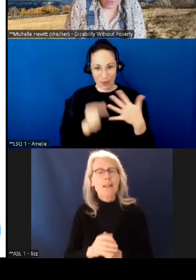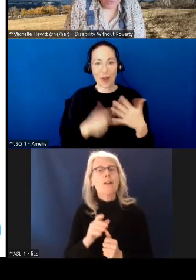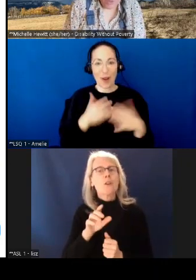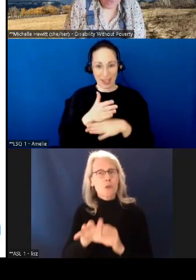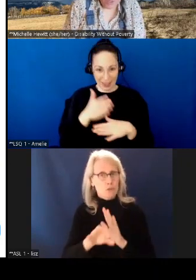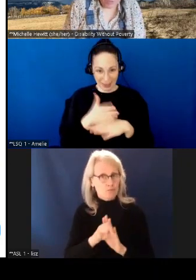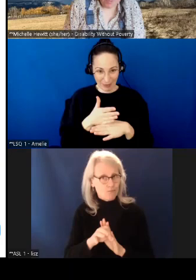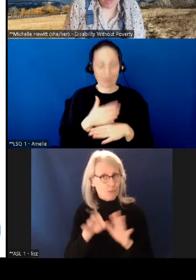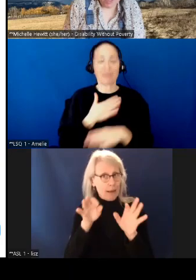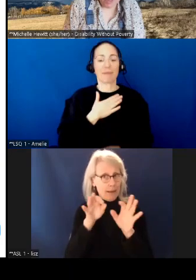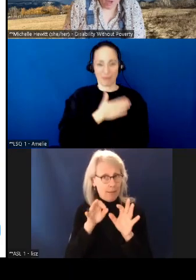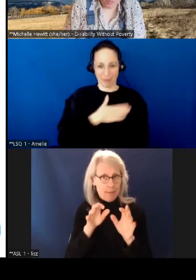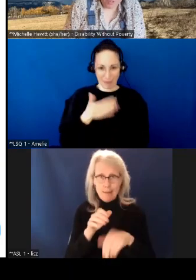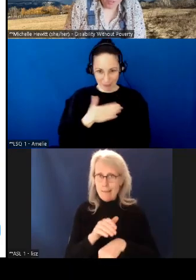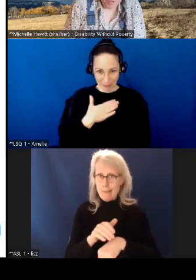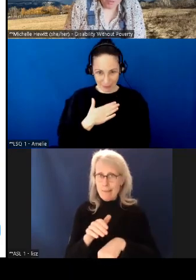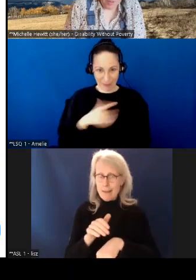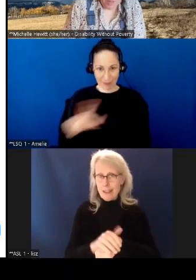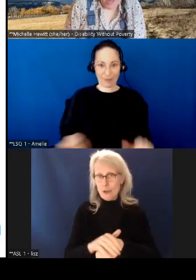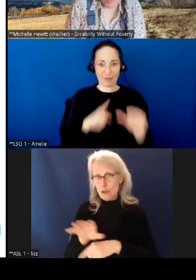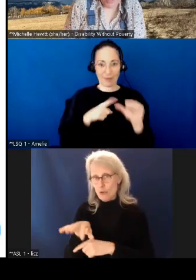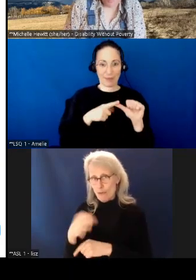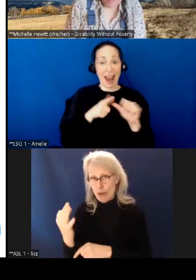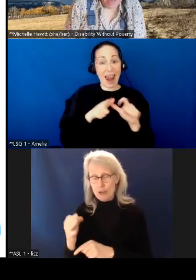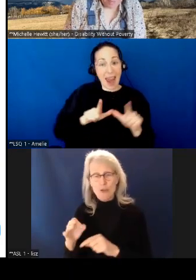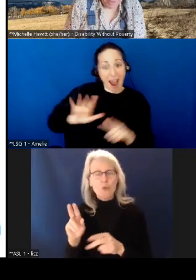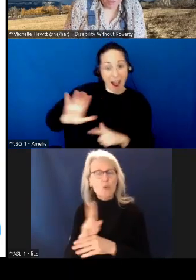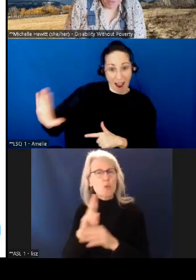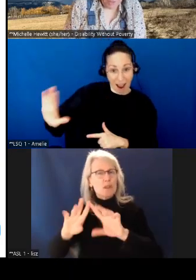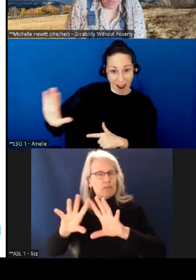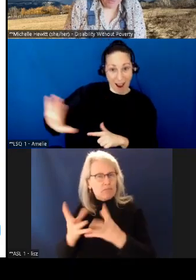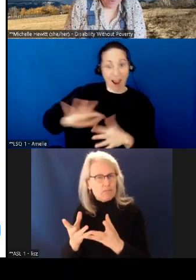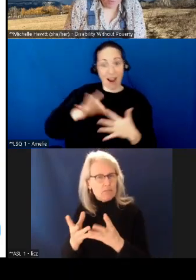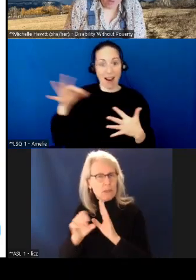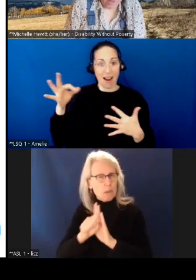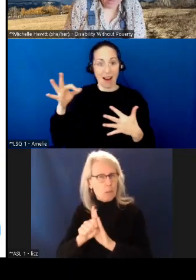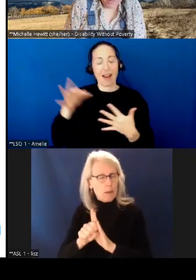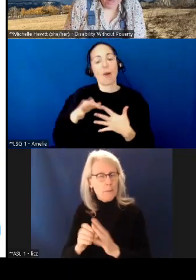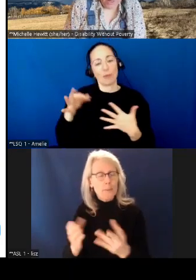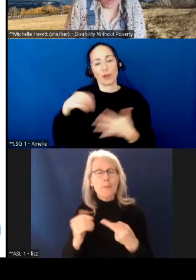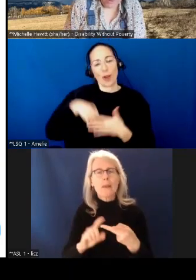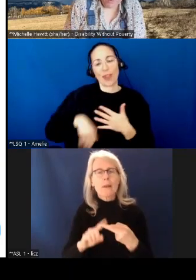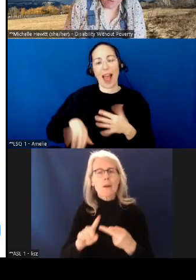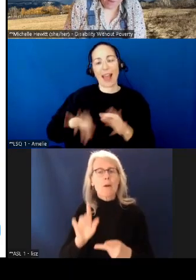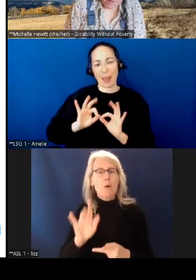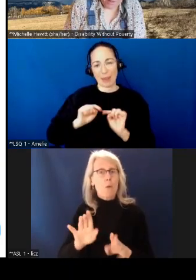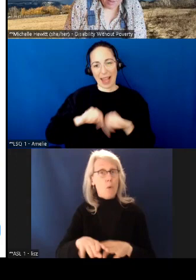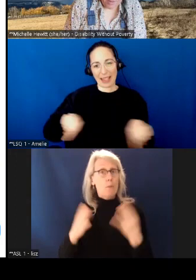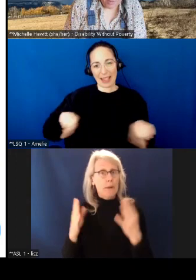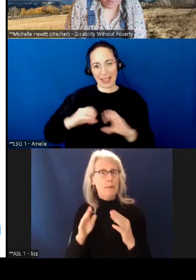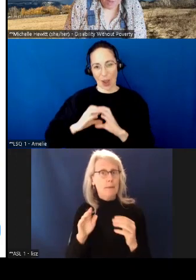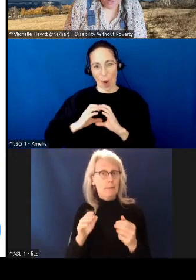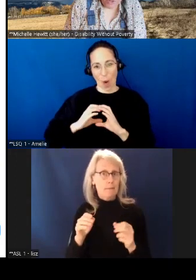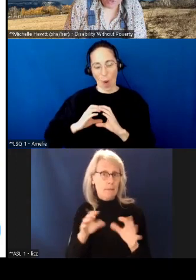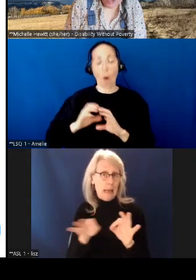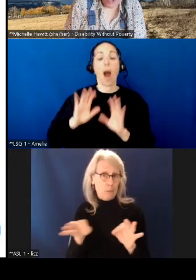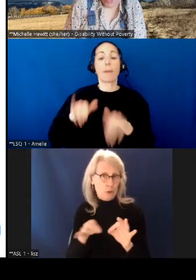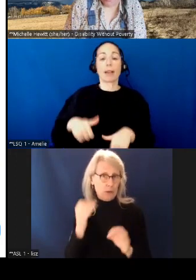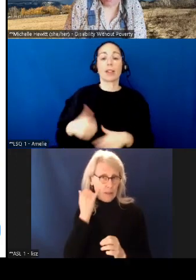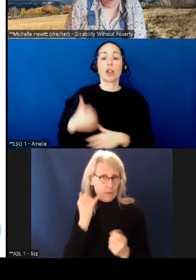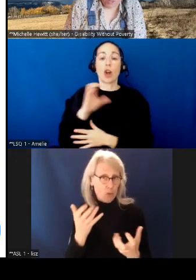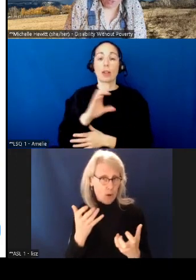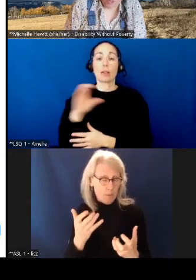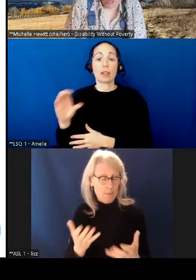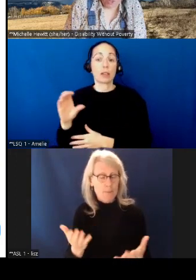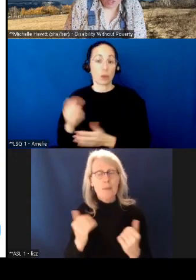'accessibilité, veuillez, s'il vous plaît, sélectionnez votre langue en utilisant l'option d'interprétation. Activez les sous